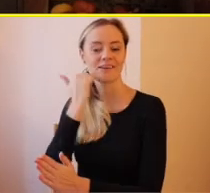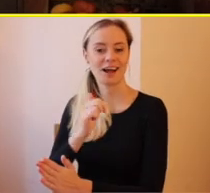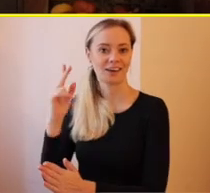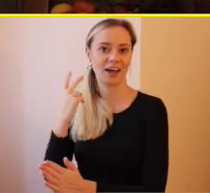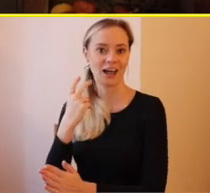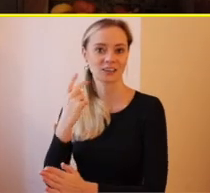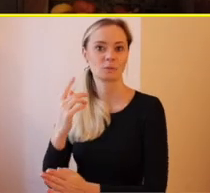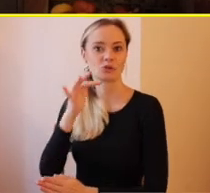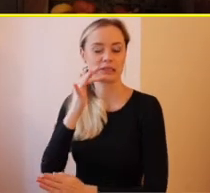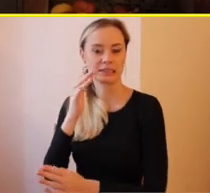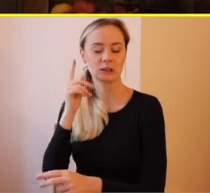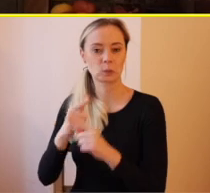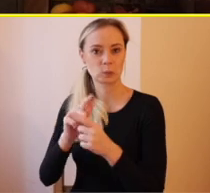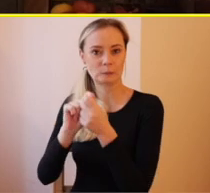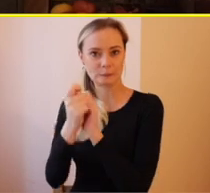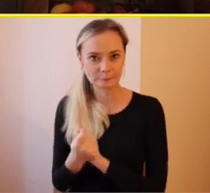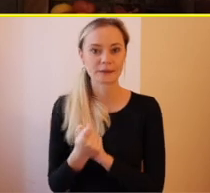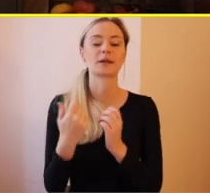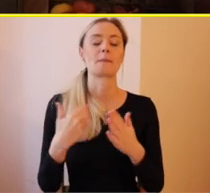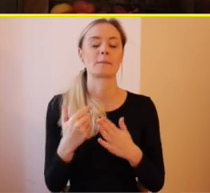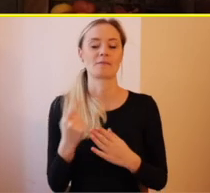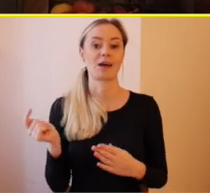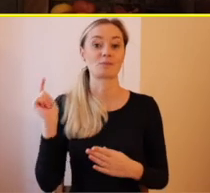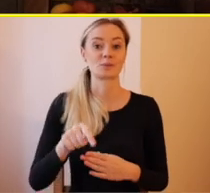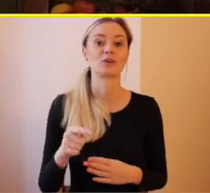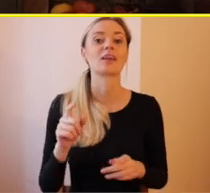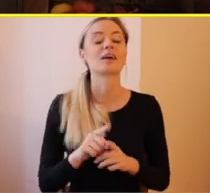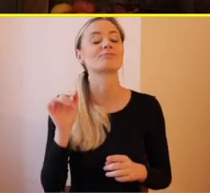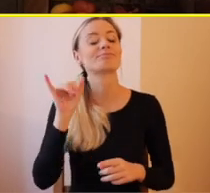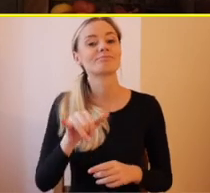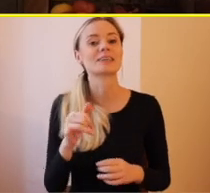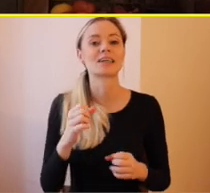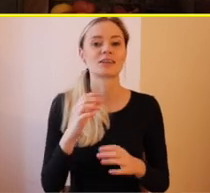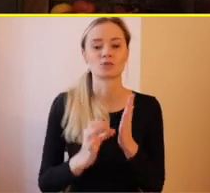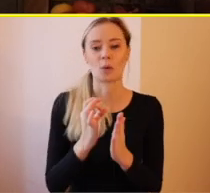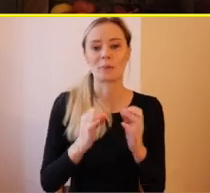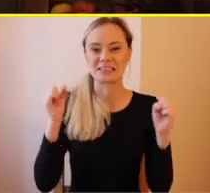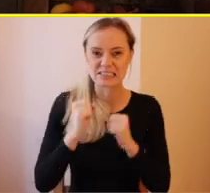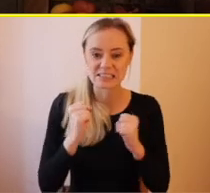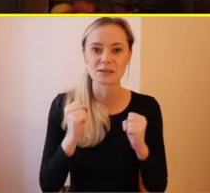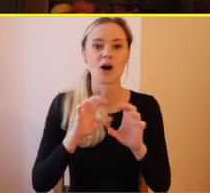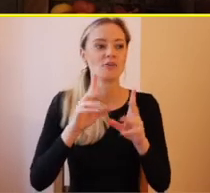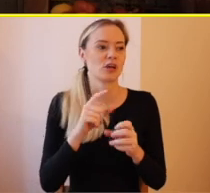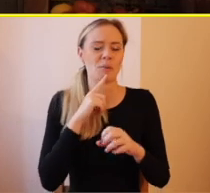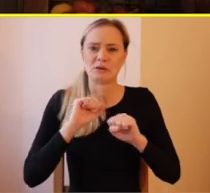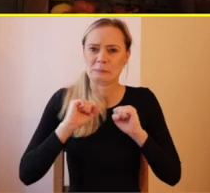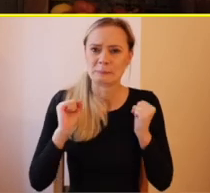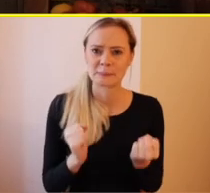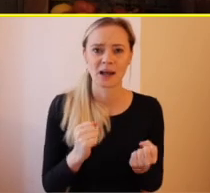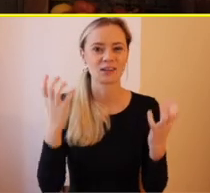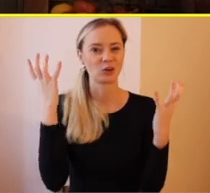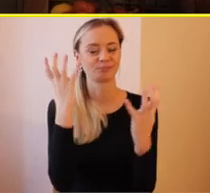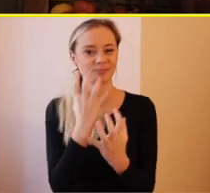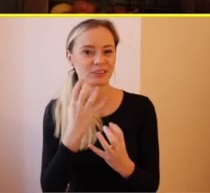angličtinu. Keďže som prišla v zime, všetko tu bolo veľmi sivé, všetko tu bolo také trošku